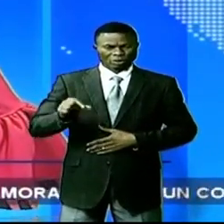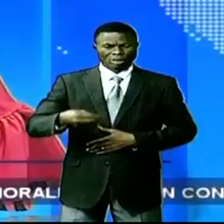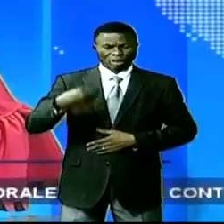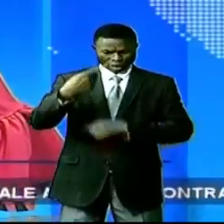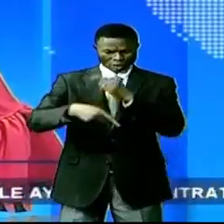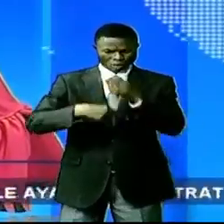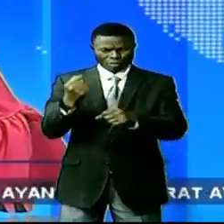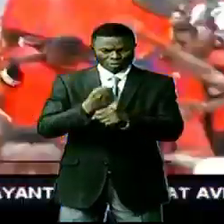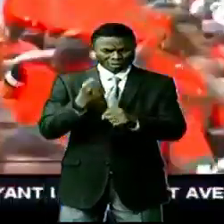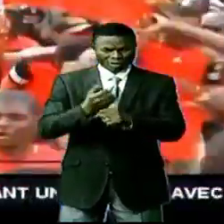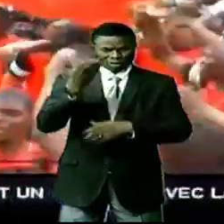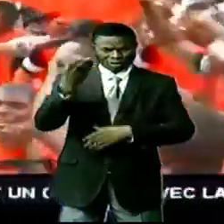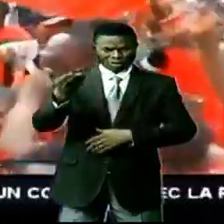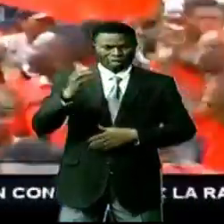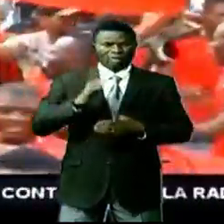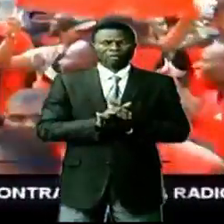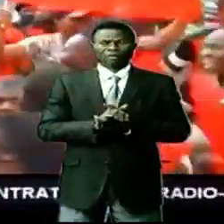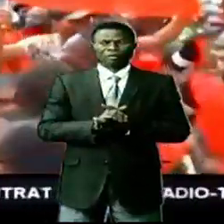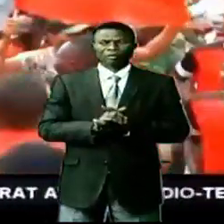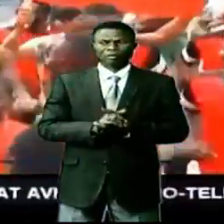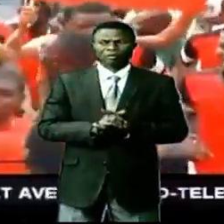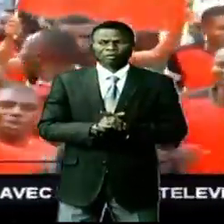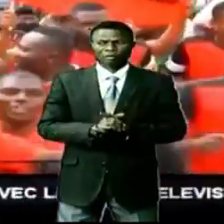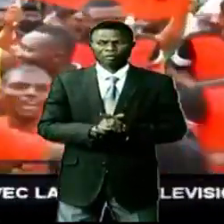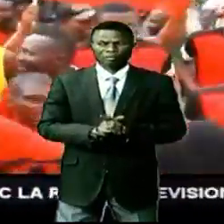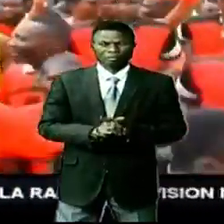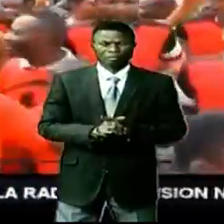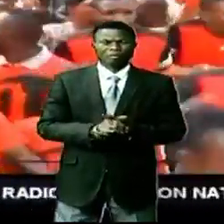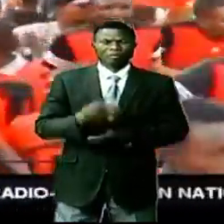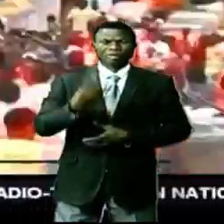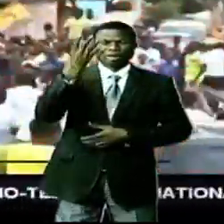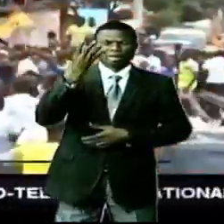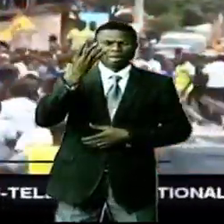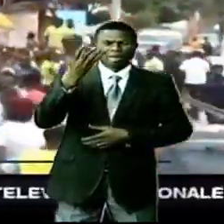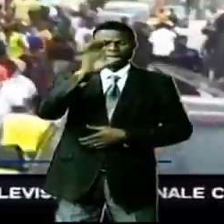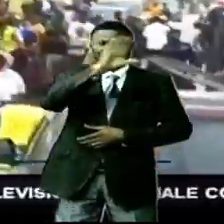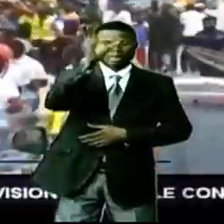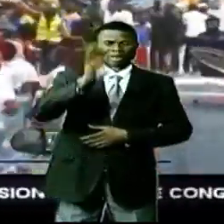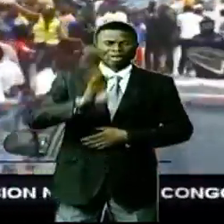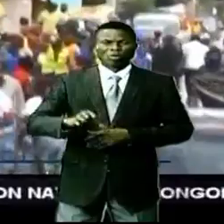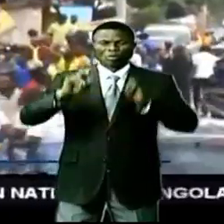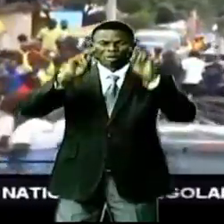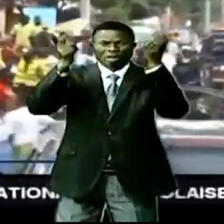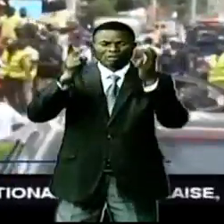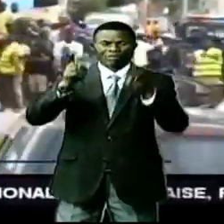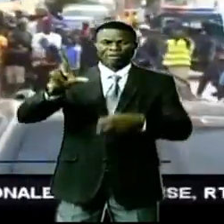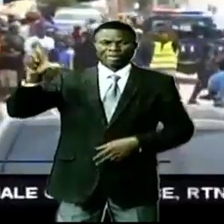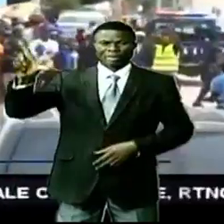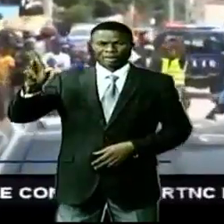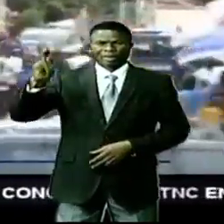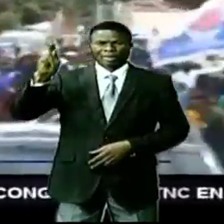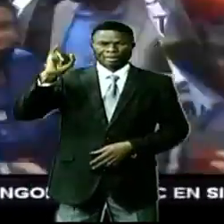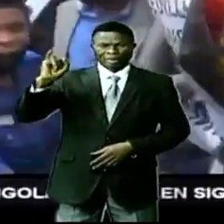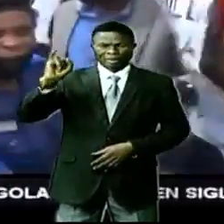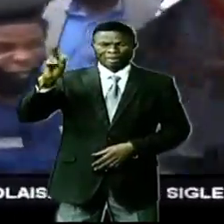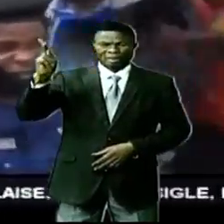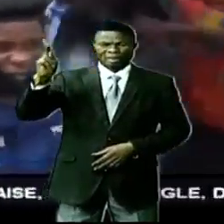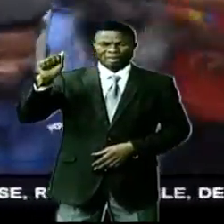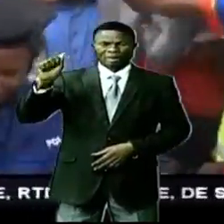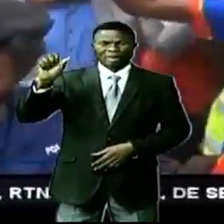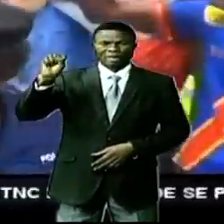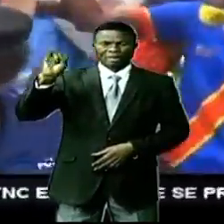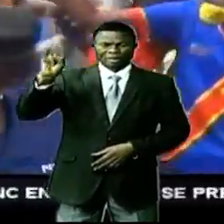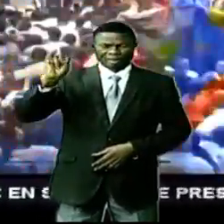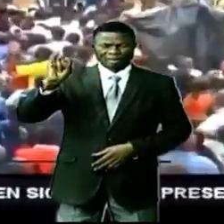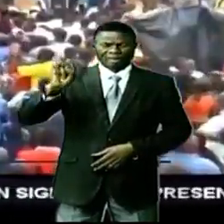lancé les travaux. Chitourou, l'une des quatre communes de la ville de Lukasi, s'est mobilisée comme un seul homme pour accueillir